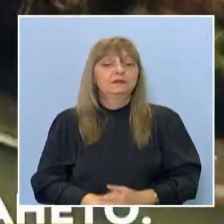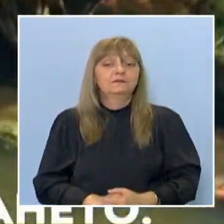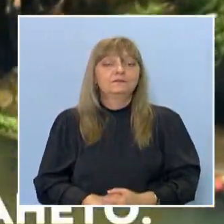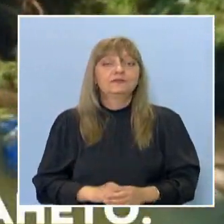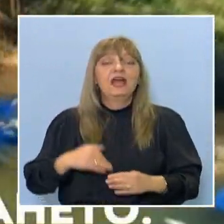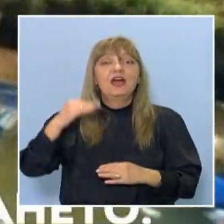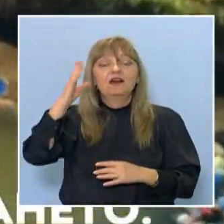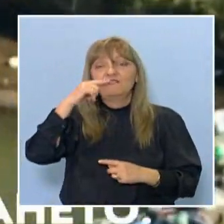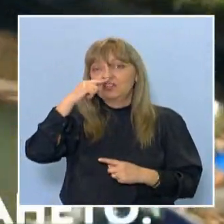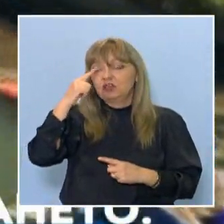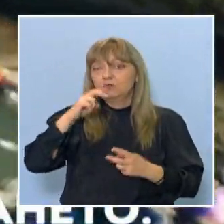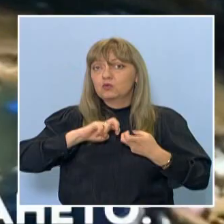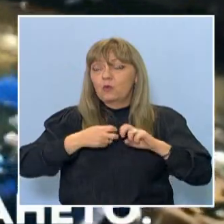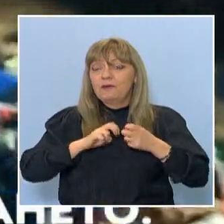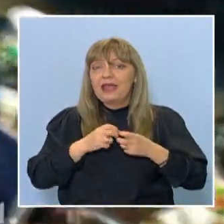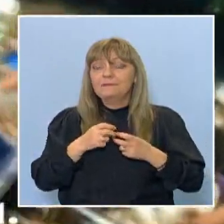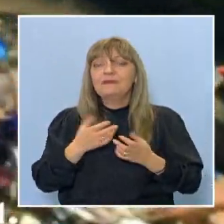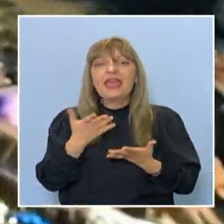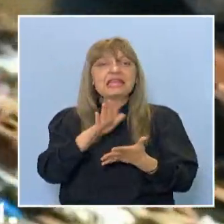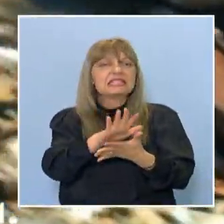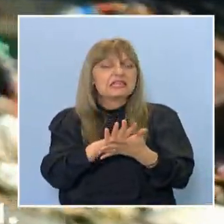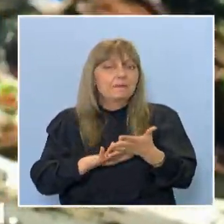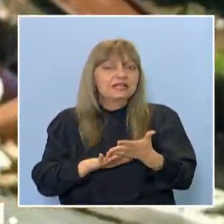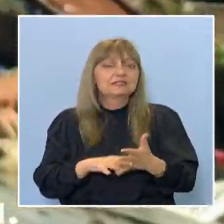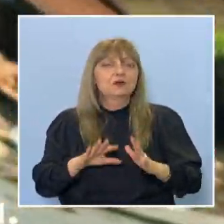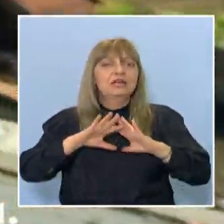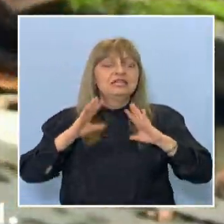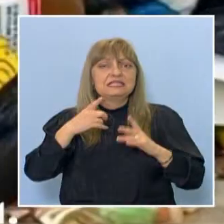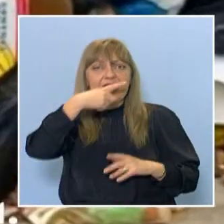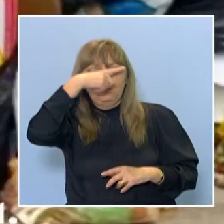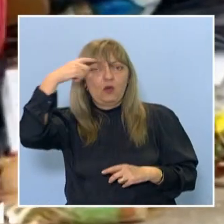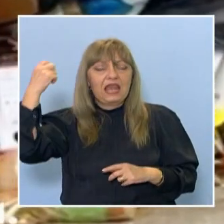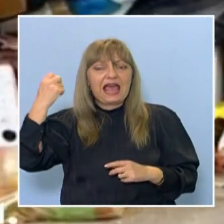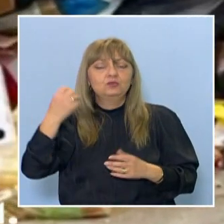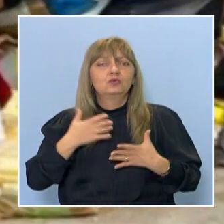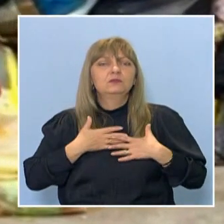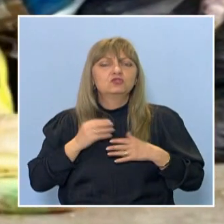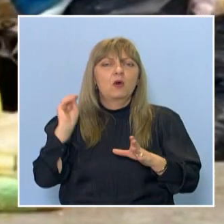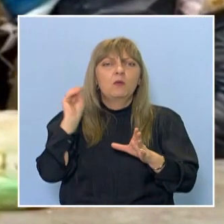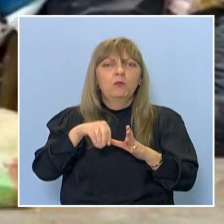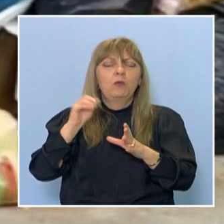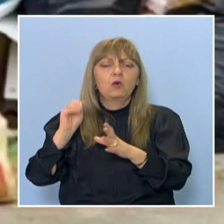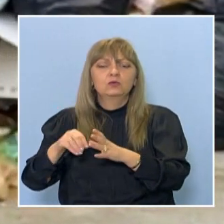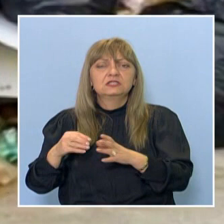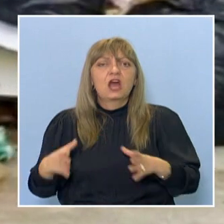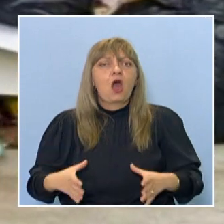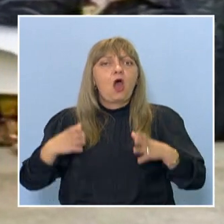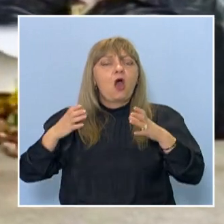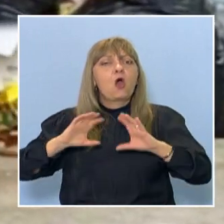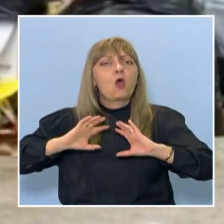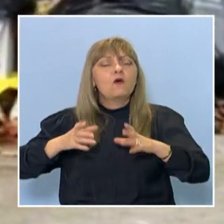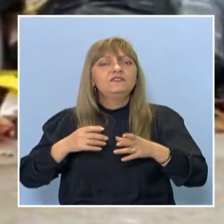Главен проблем във Варна е замърсяването. Цяло лято градът тънеше в боковци. Кофите рядко се